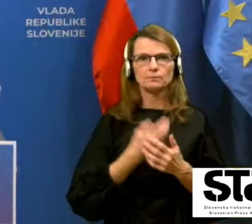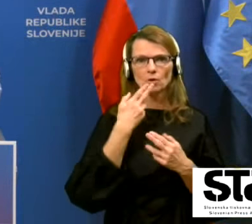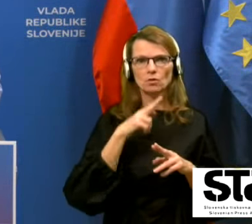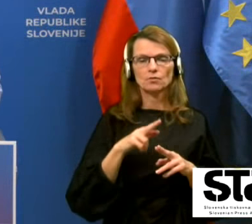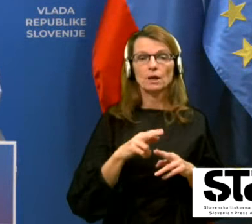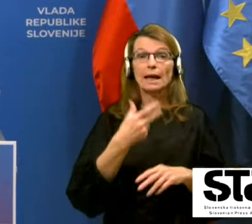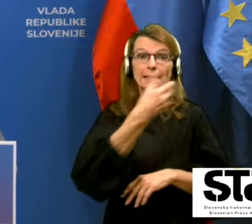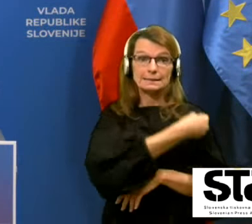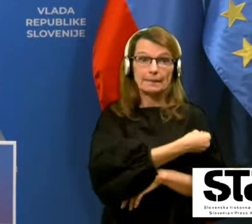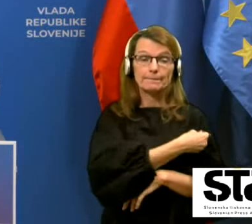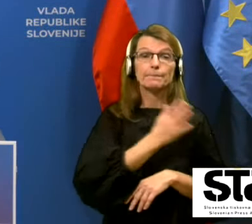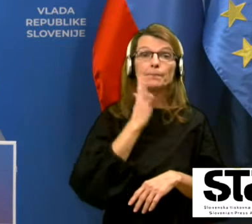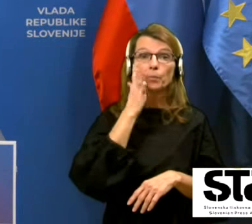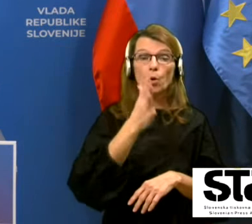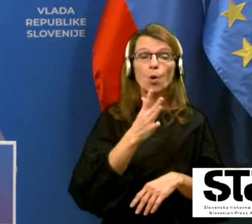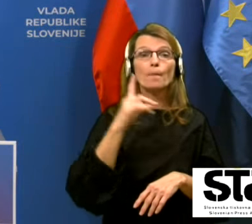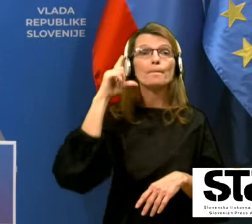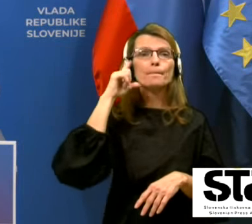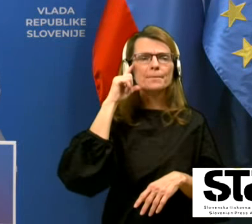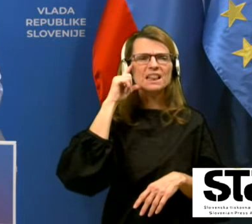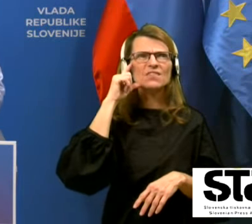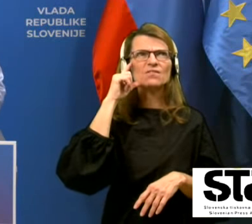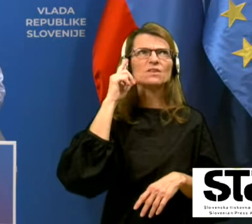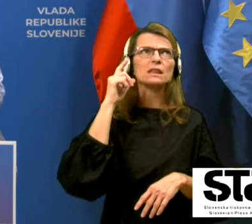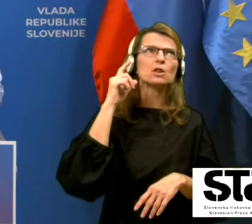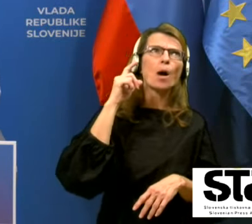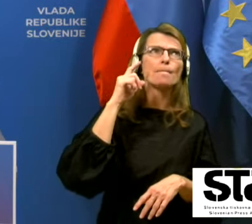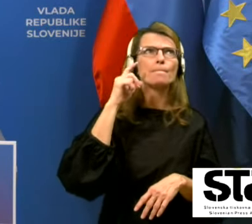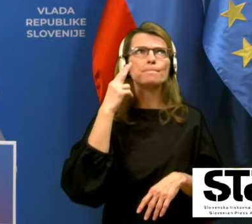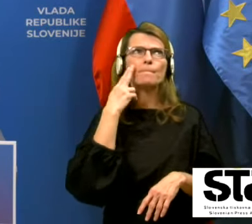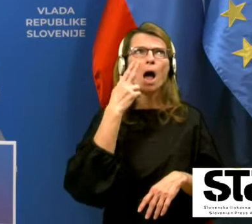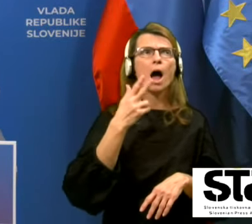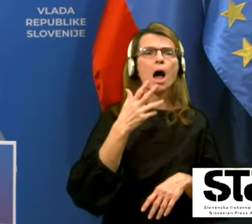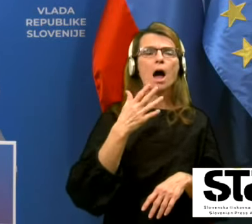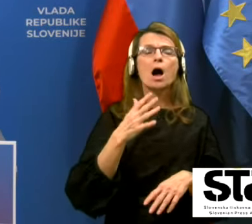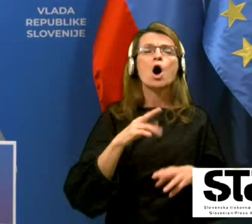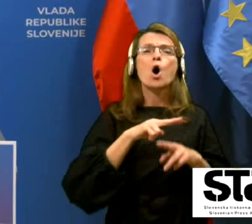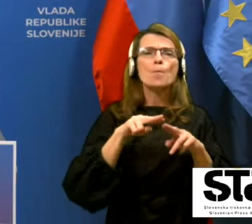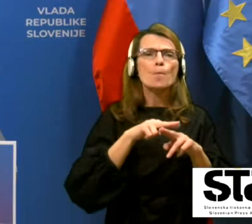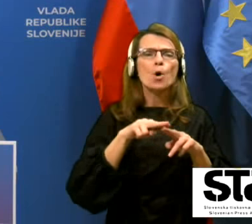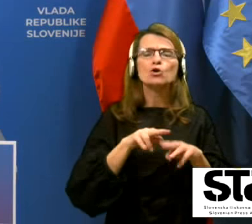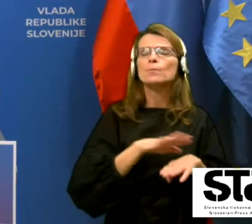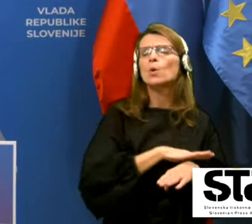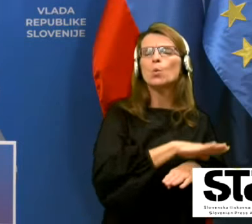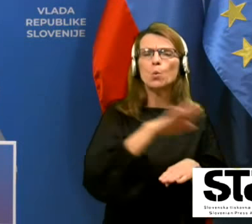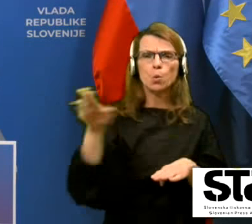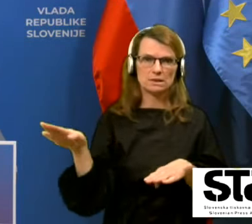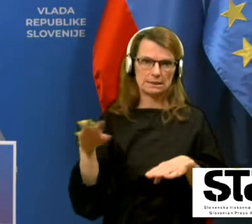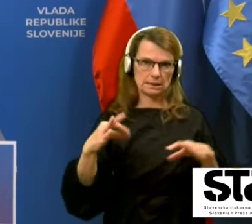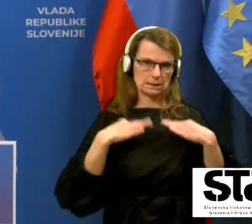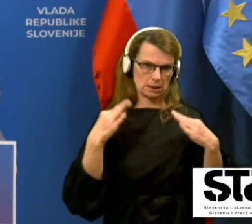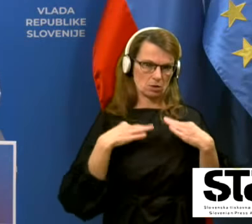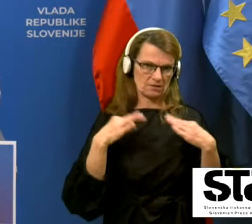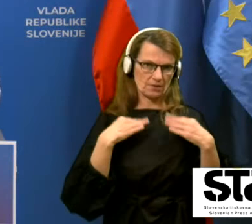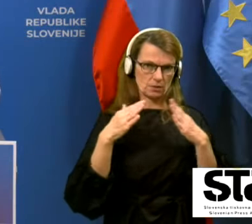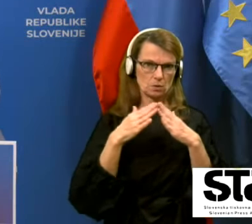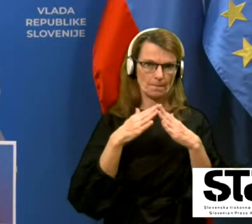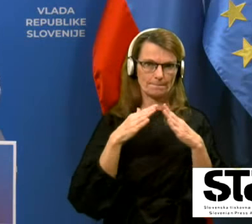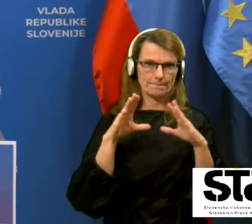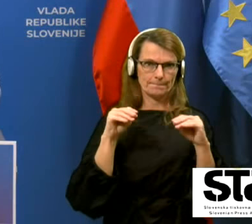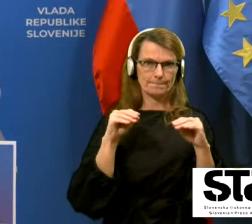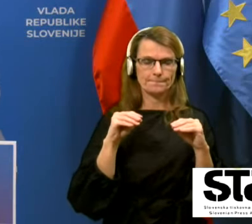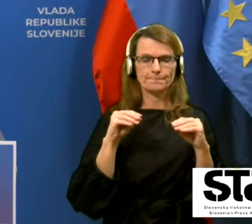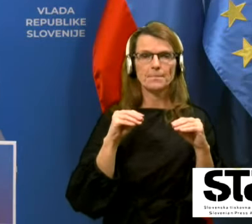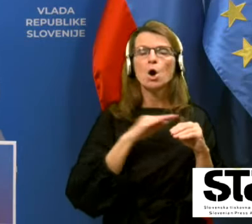Cepili bodo predvidovma, popolnoma v vseh zdravstvenih domovih. Se